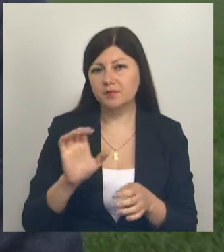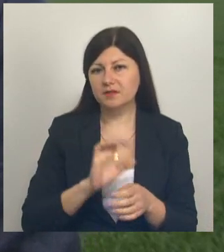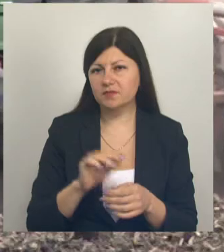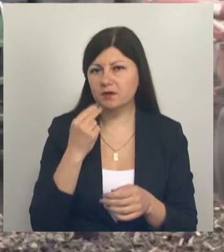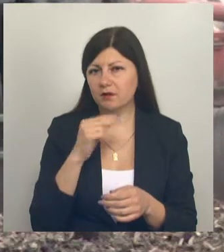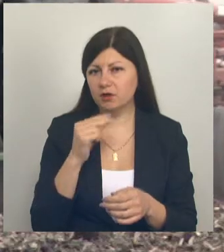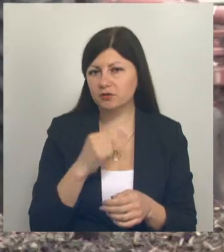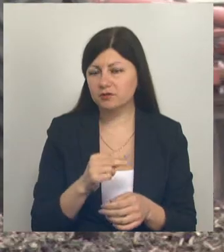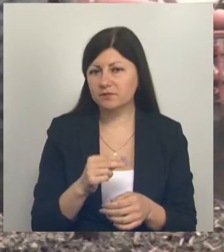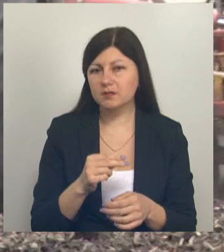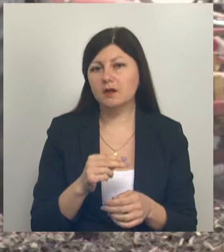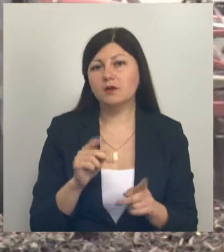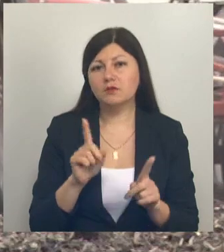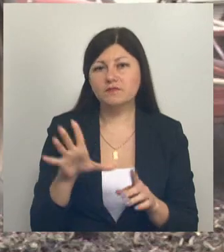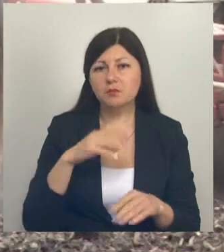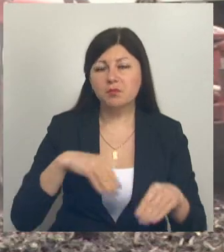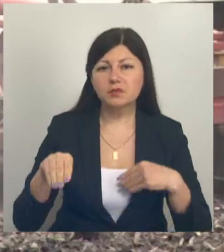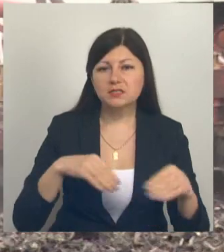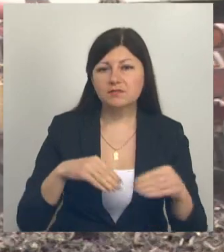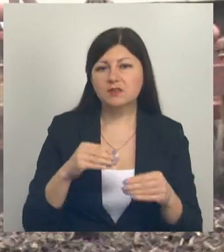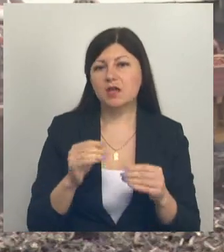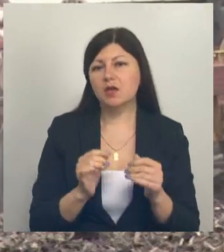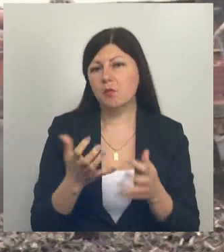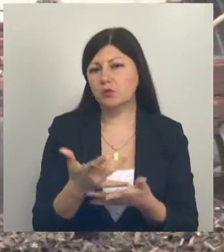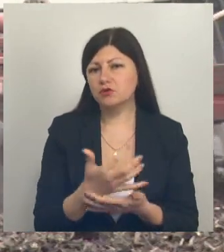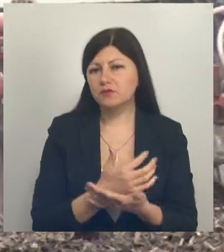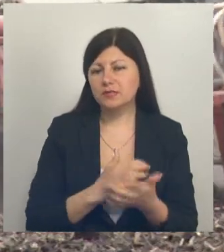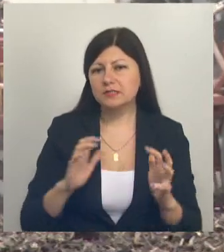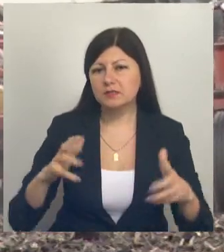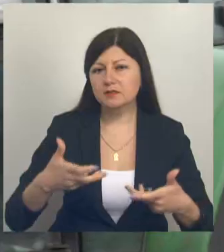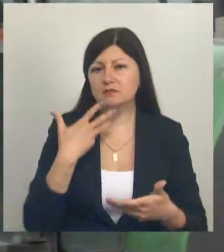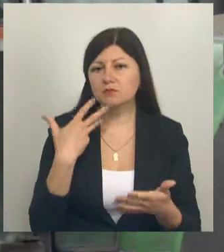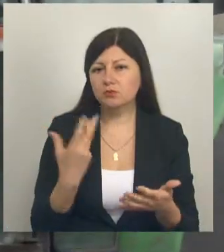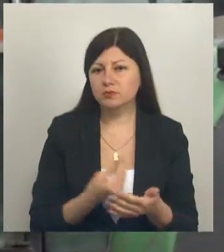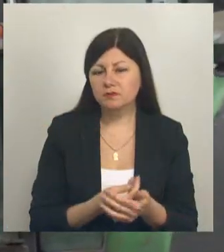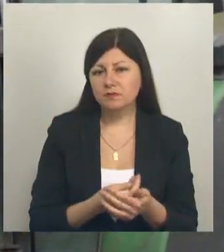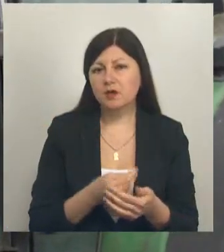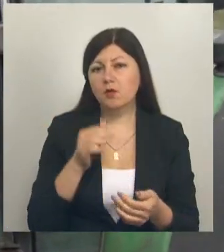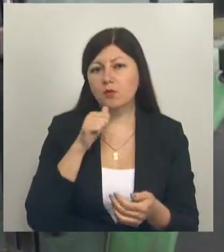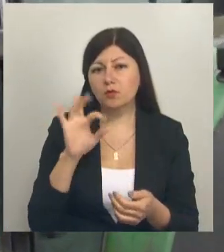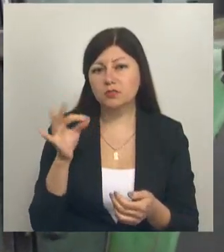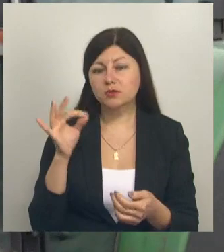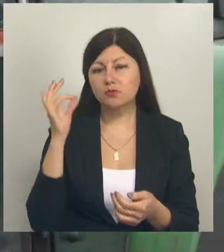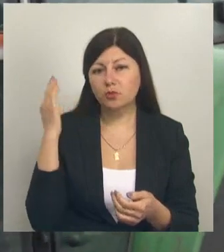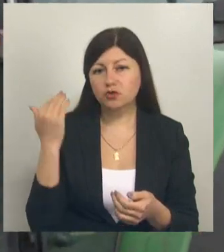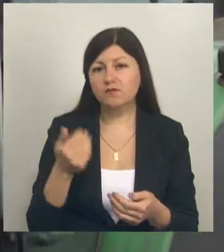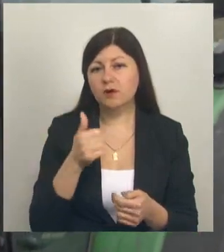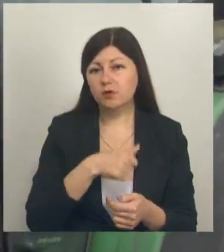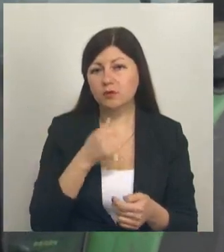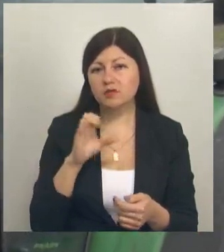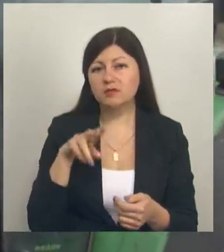качественно. К слову, вся посевная и почвоперерабатывающая техника у предприятия собственная. Осенью прошлого года СП